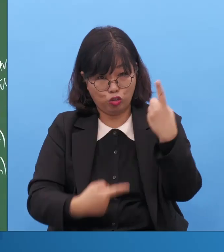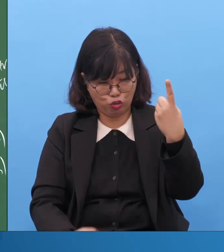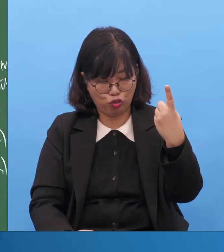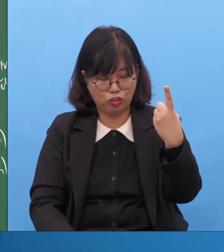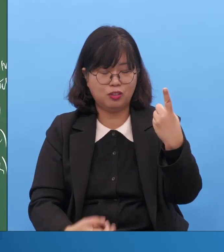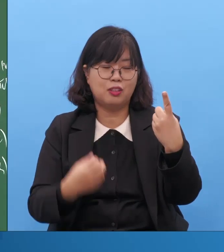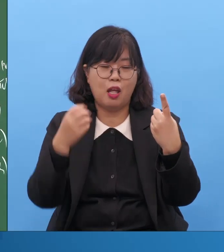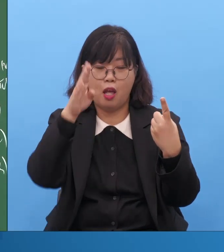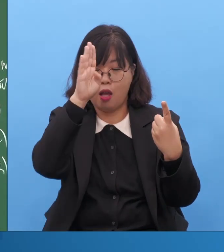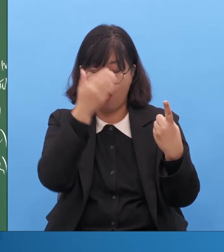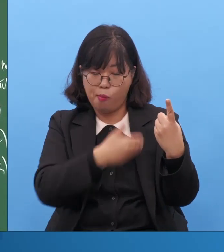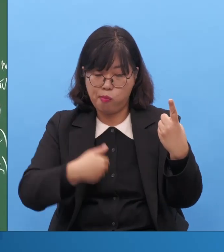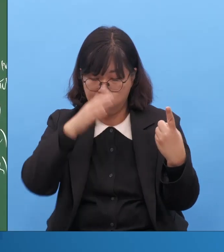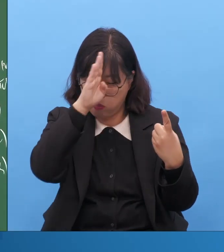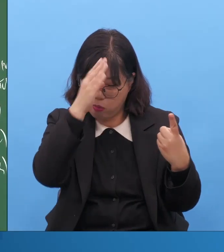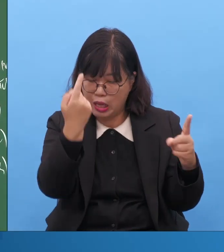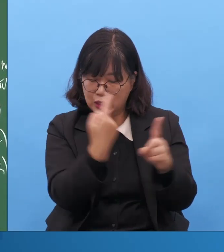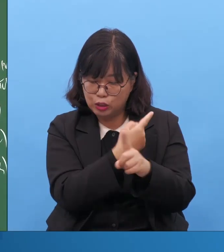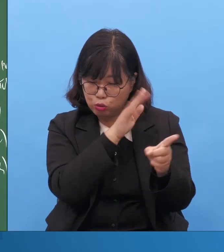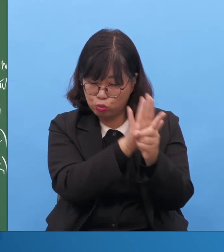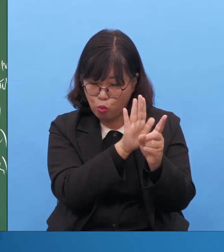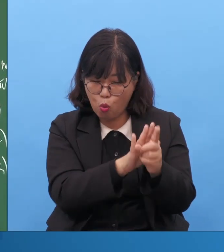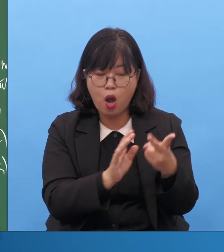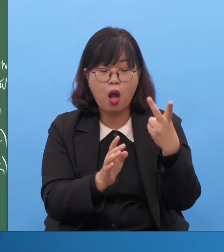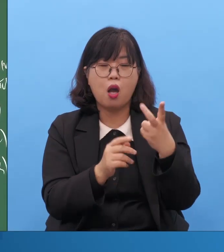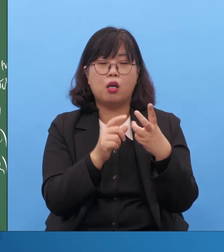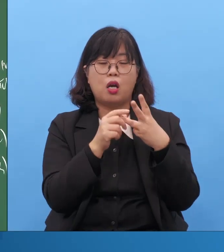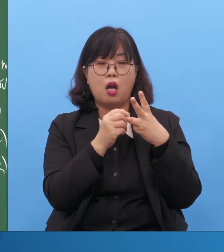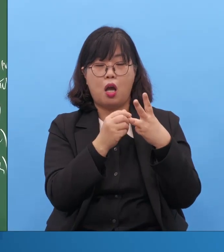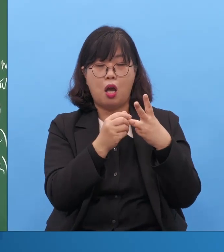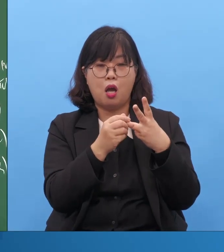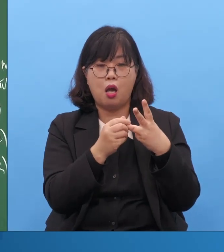나의 것 나의 현장을 바꾸는 겁니다.